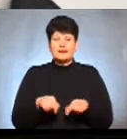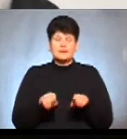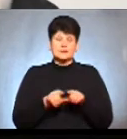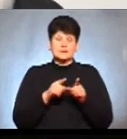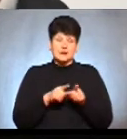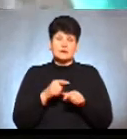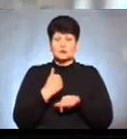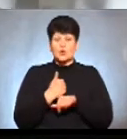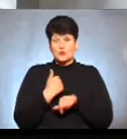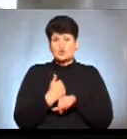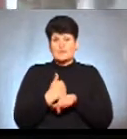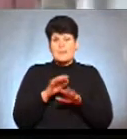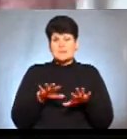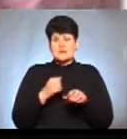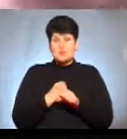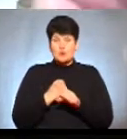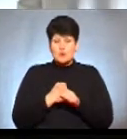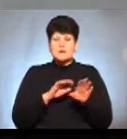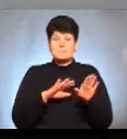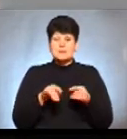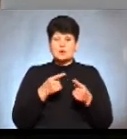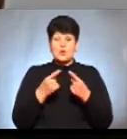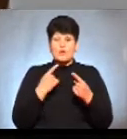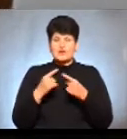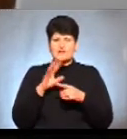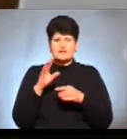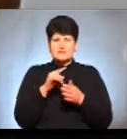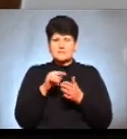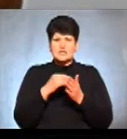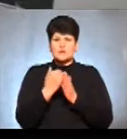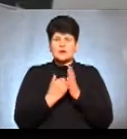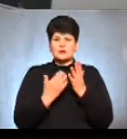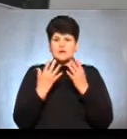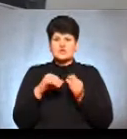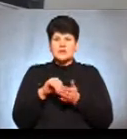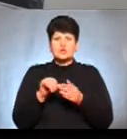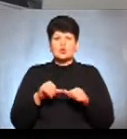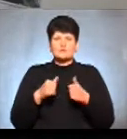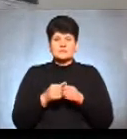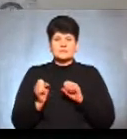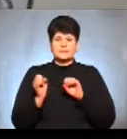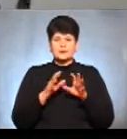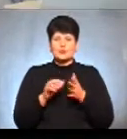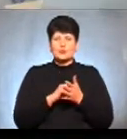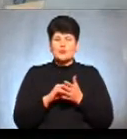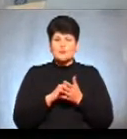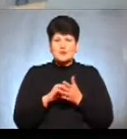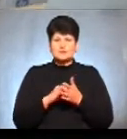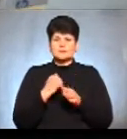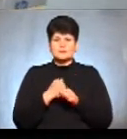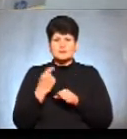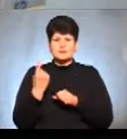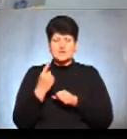основним місцем роботи. Після того, як обговорили всі питання порядку денного, члени комісії відносять документи, сформовані під час першого туру